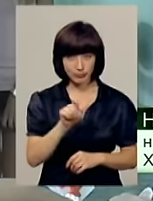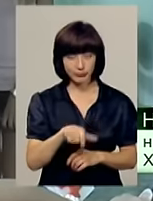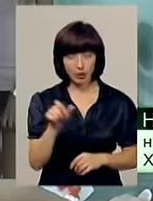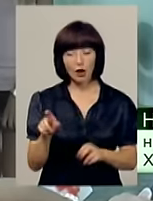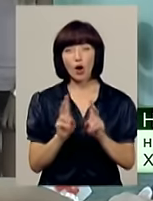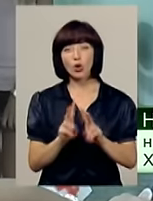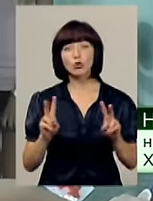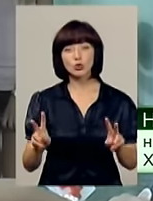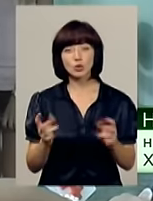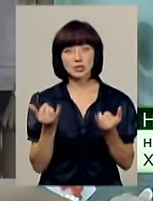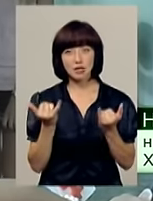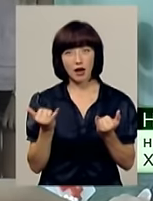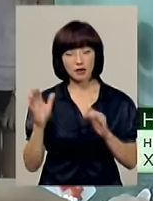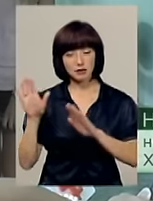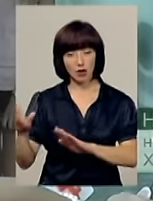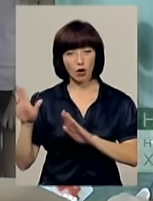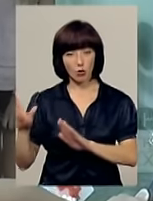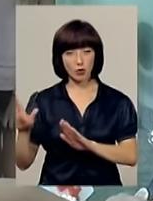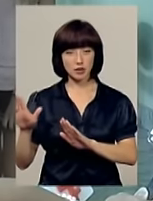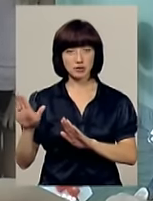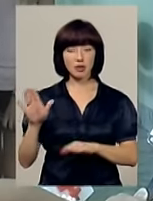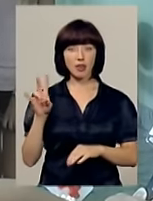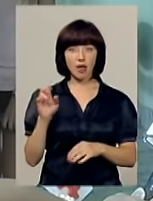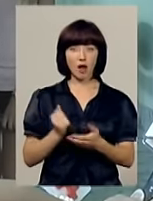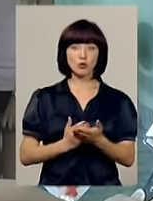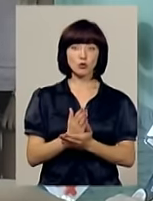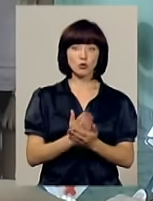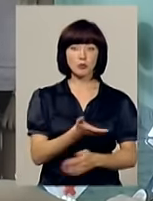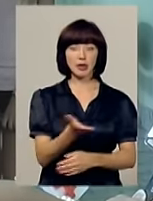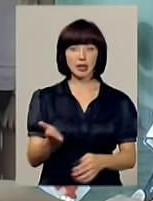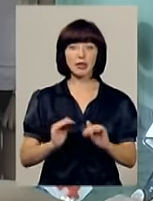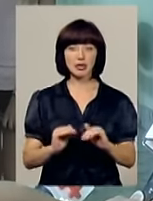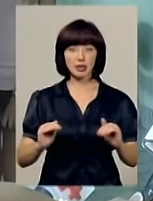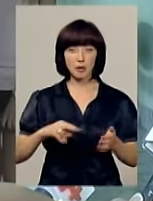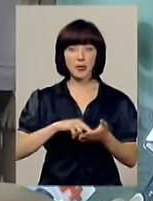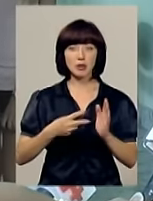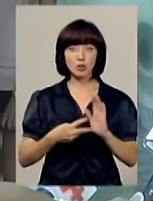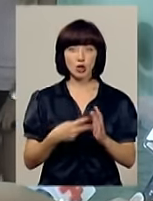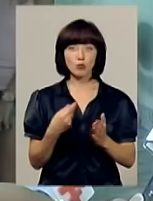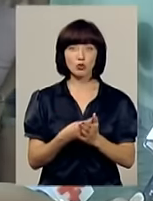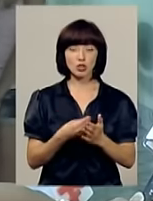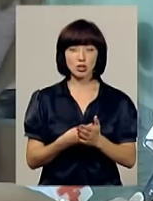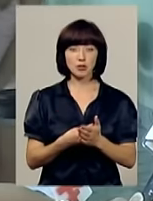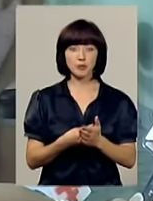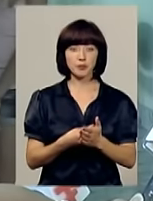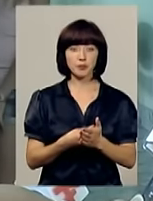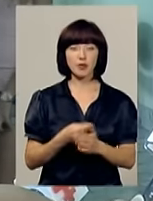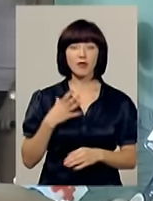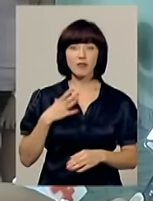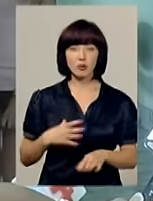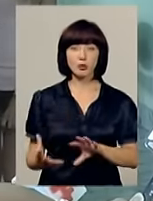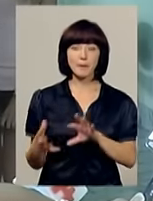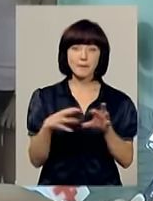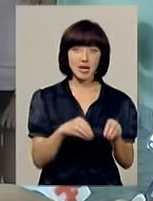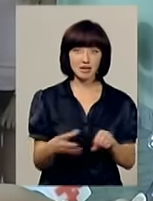ті, хто зараз знаходяться на службі їх діти, передбачається бюджет, вимушені переселенці,